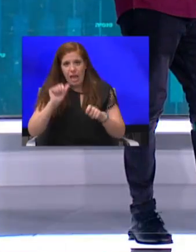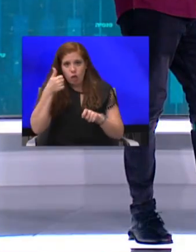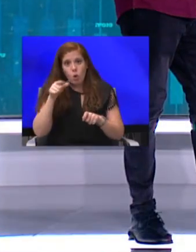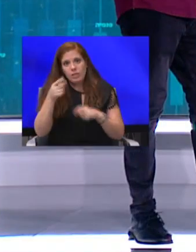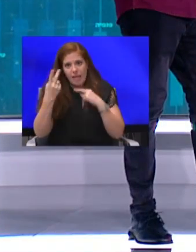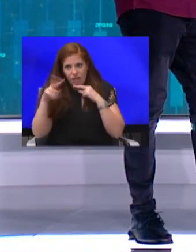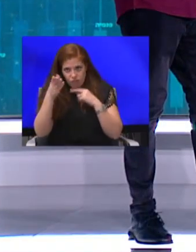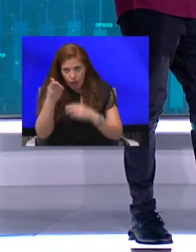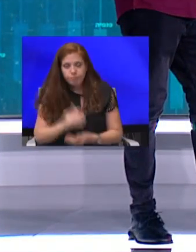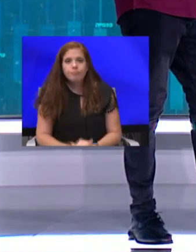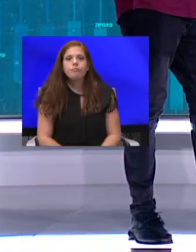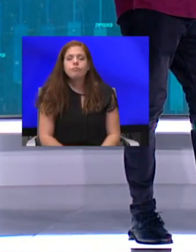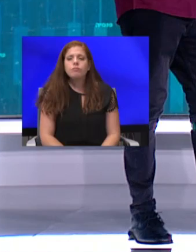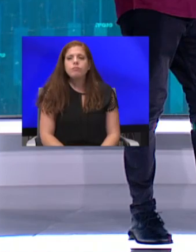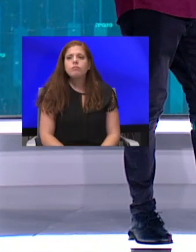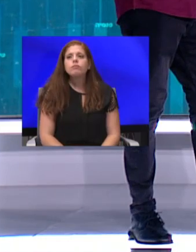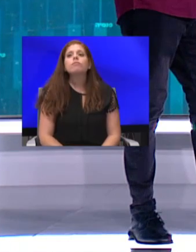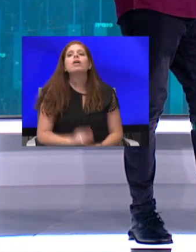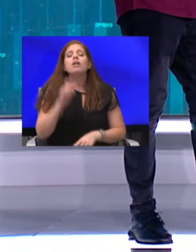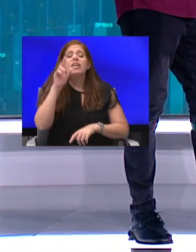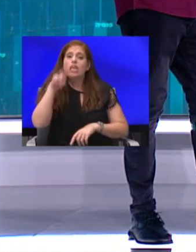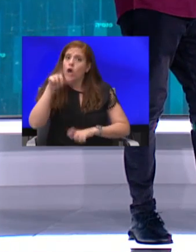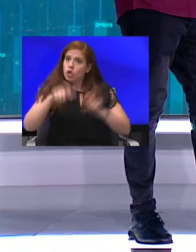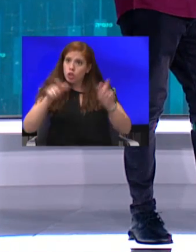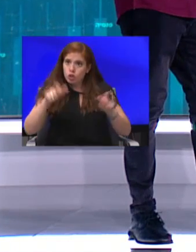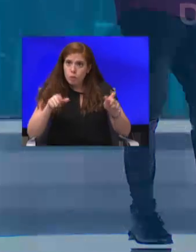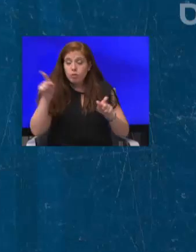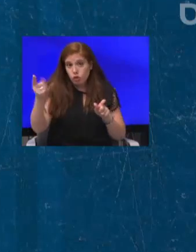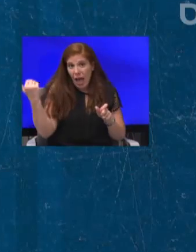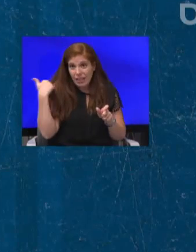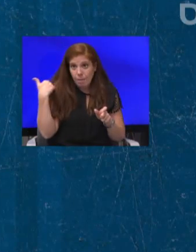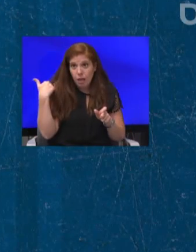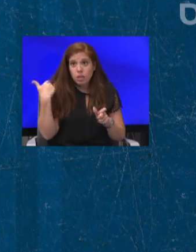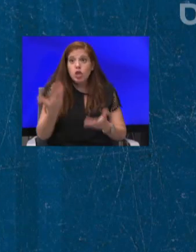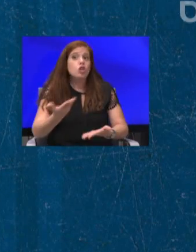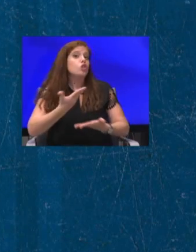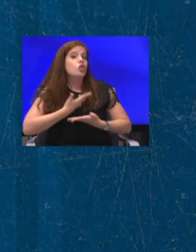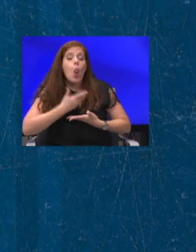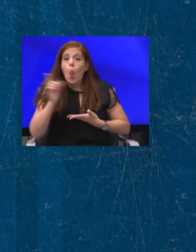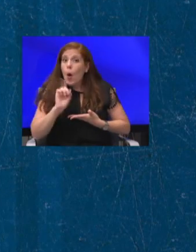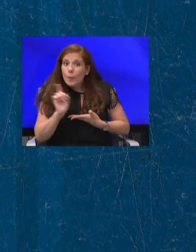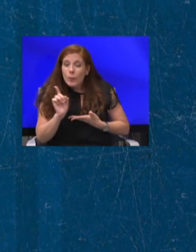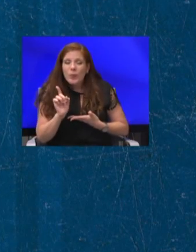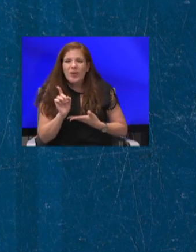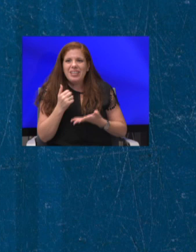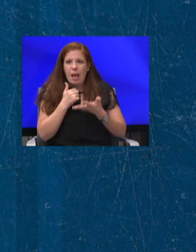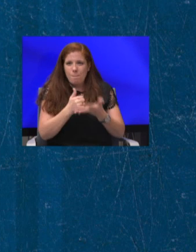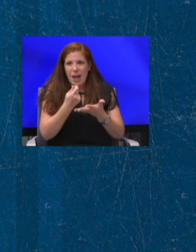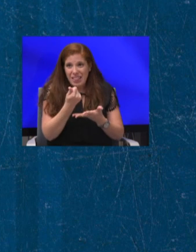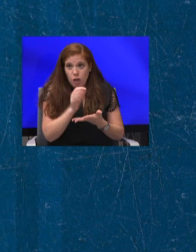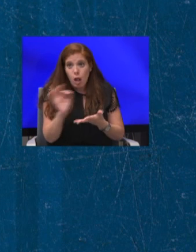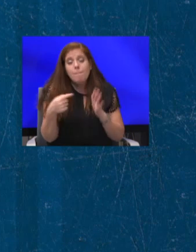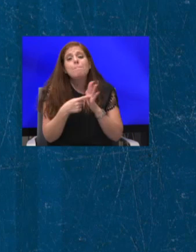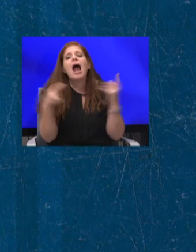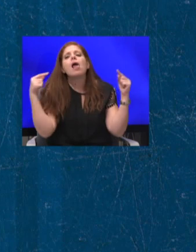יש להם אנשים שעד סיינת באוזניי, שלא קיבלו את המענק של, בגלל אי הבנה שהייתה להם.